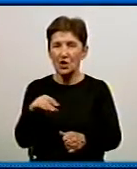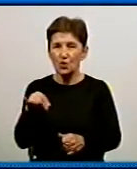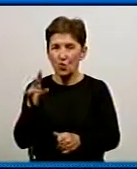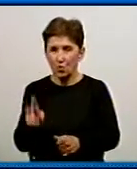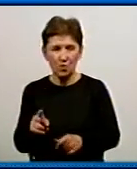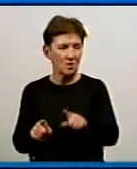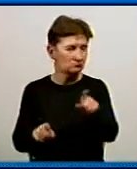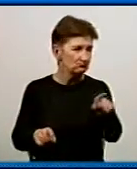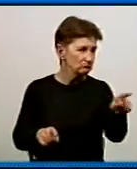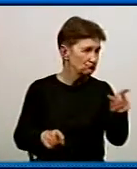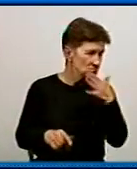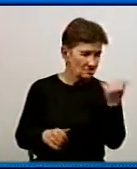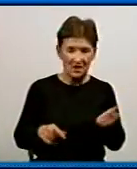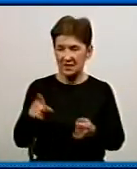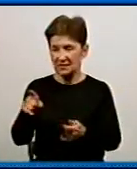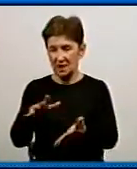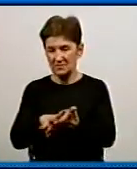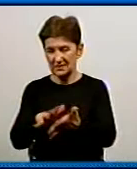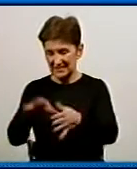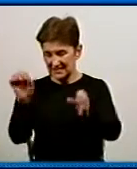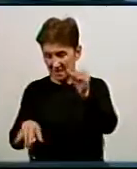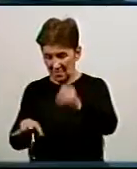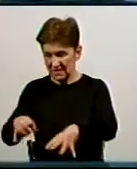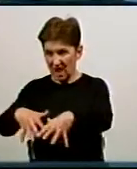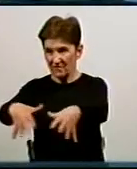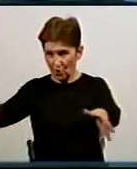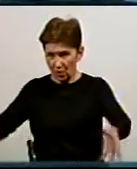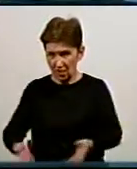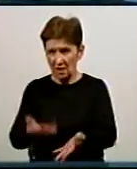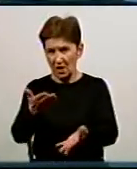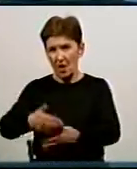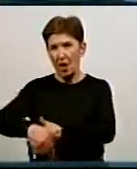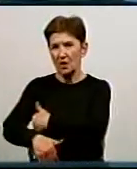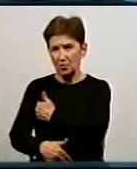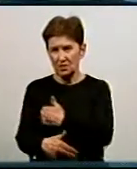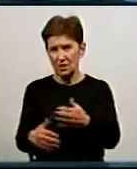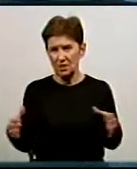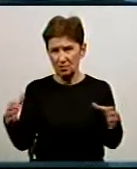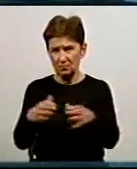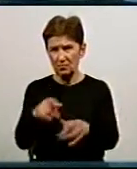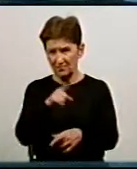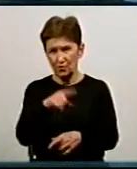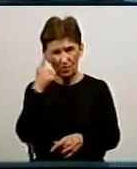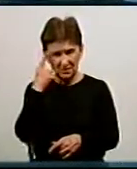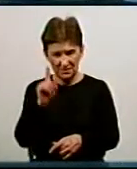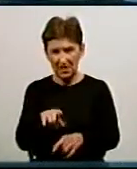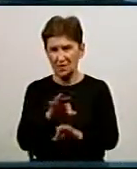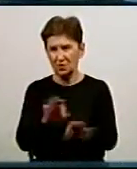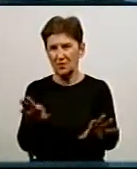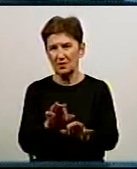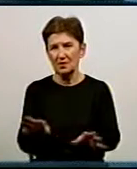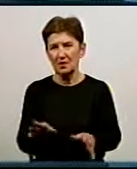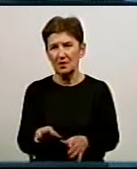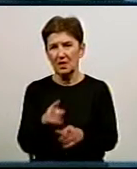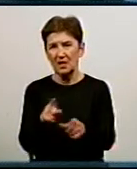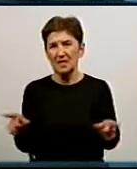сміття десь у якомусь колодязі. Тобто, квартальні комітети, вони, як правило, знають цю інформацію. Ми співпрацюємо з